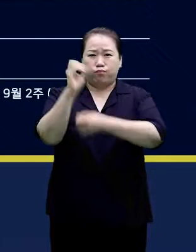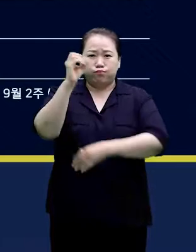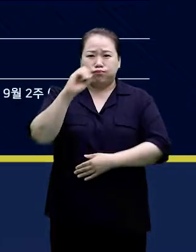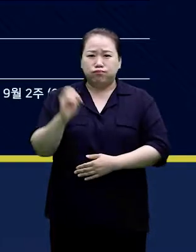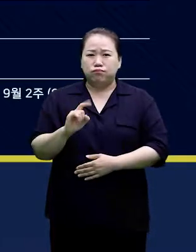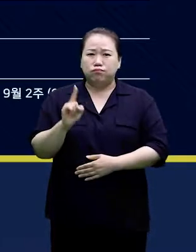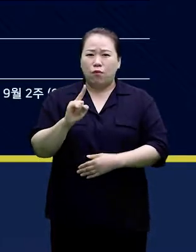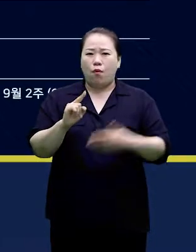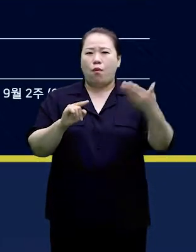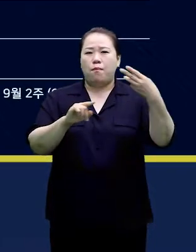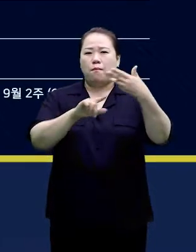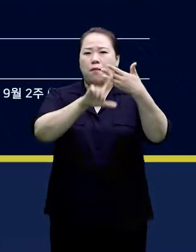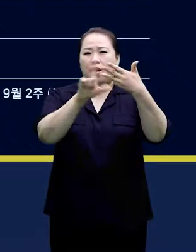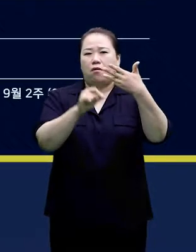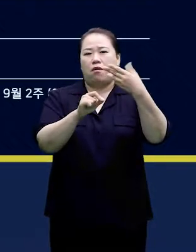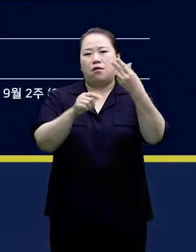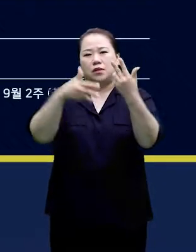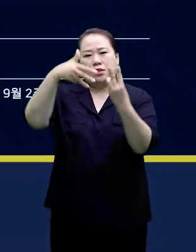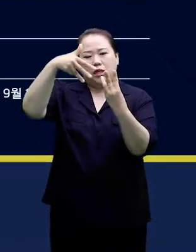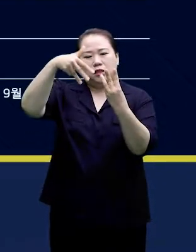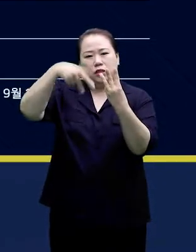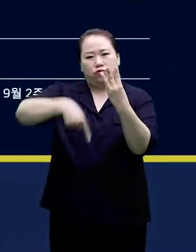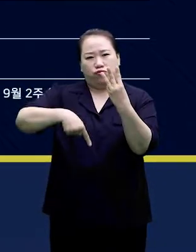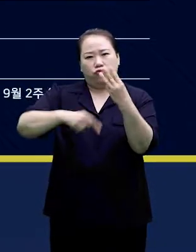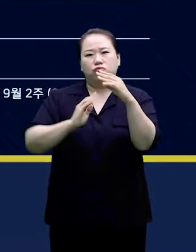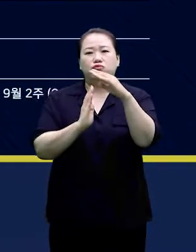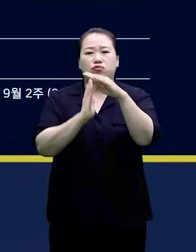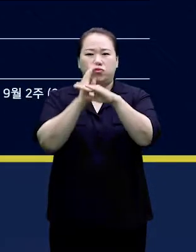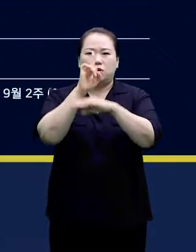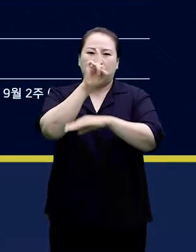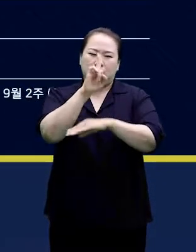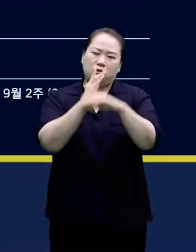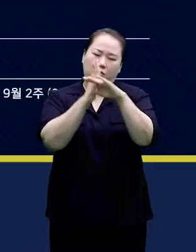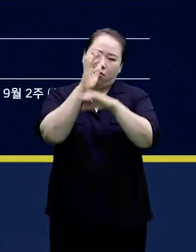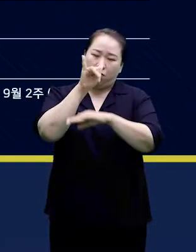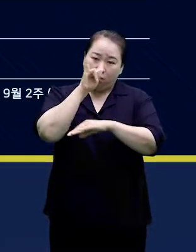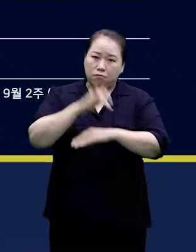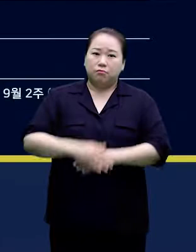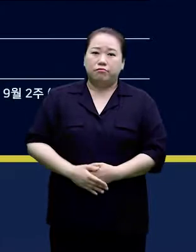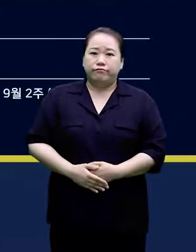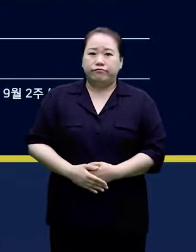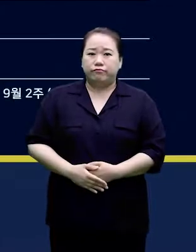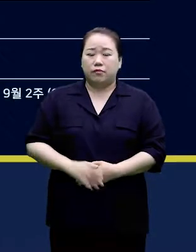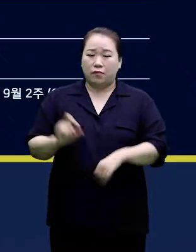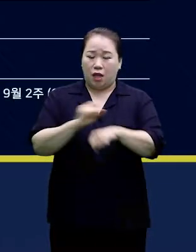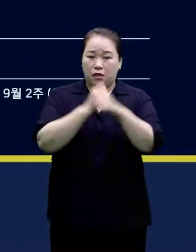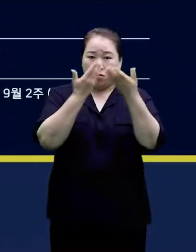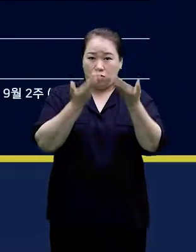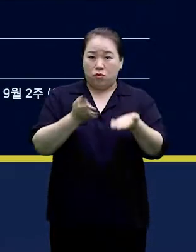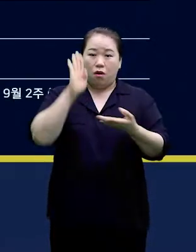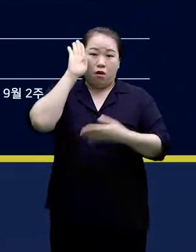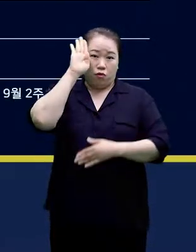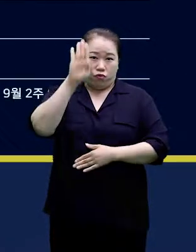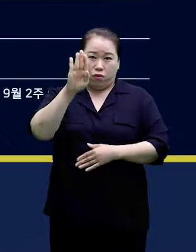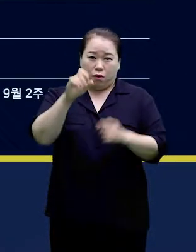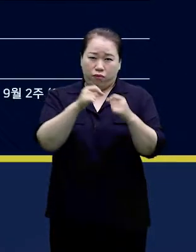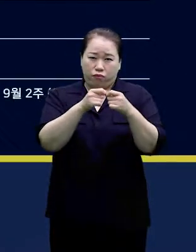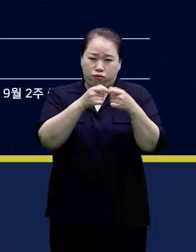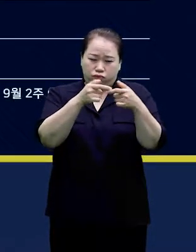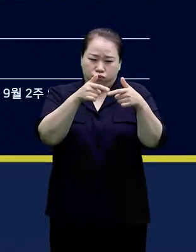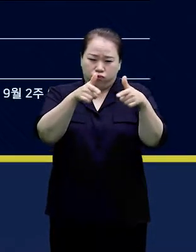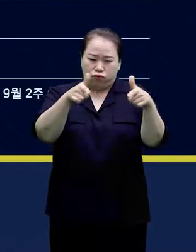다시 1을 넘어섰습니다. 특히 휴가철 이후 지속적으로 증가하고 있는 수도권 확진자는